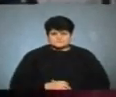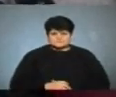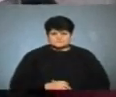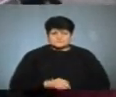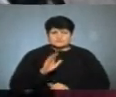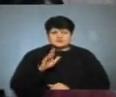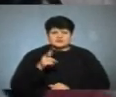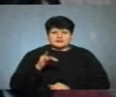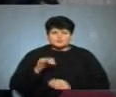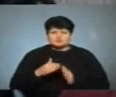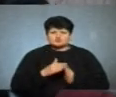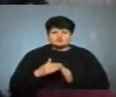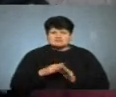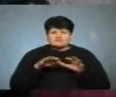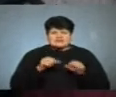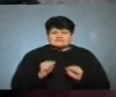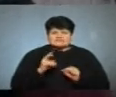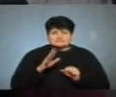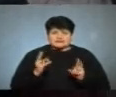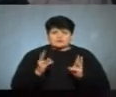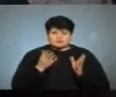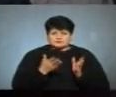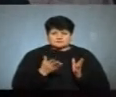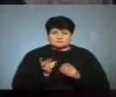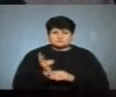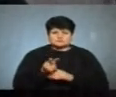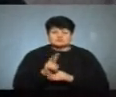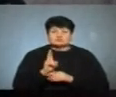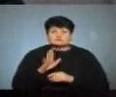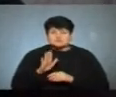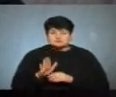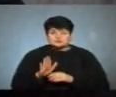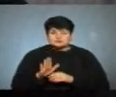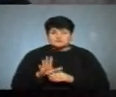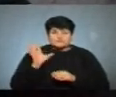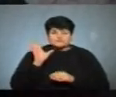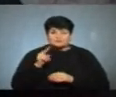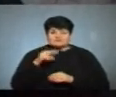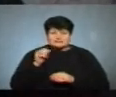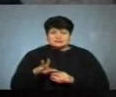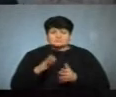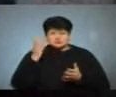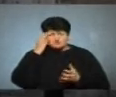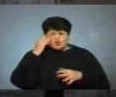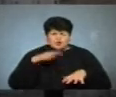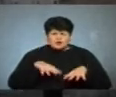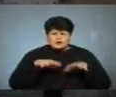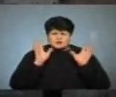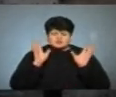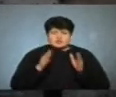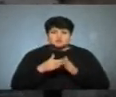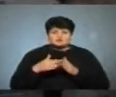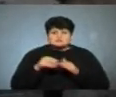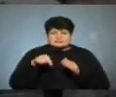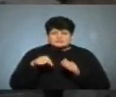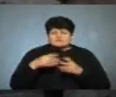Володимир Гринтус – сусід власника квартири, яка горіла. Зайшов в квартиру, все в дому, все в кипті, все чорне. Сусід знизу